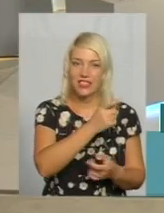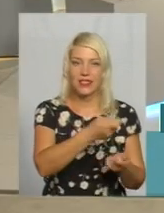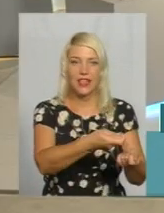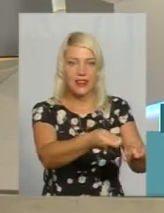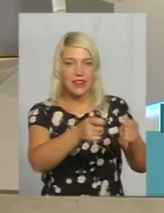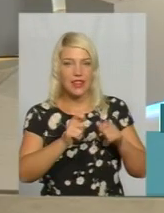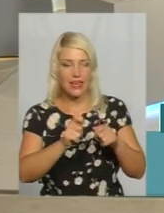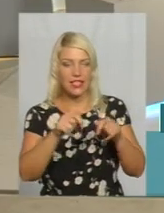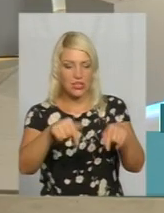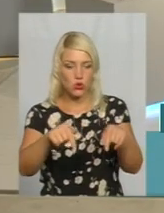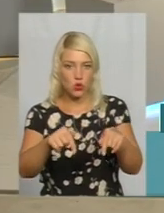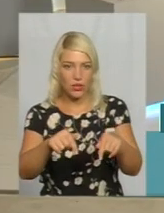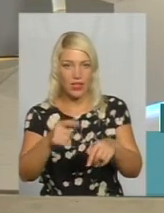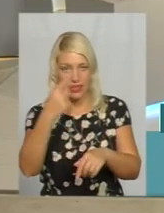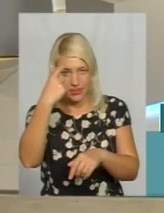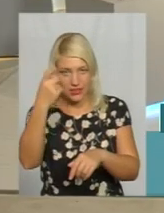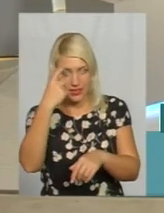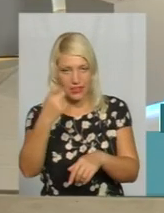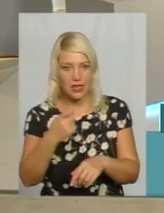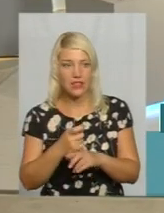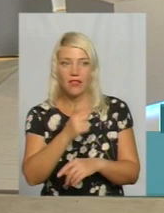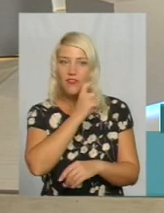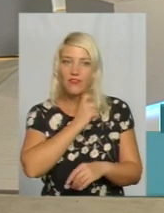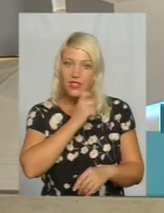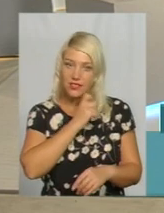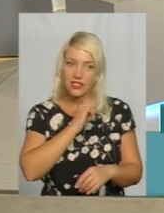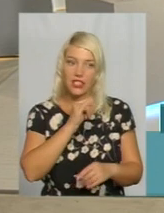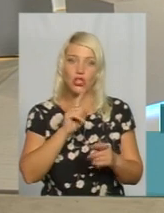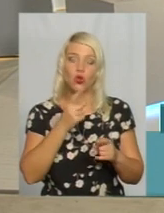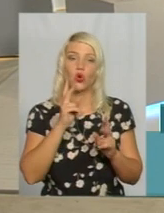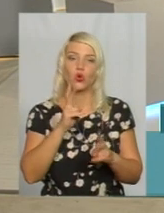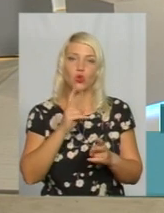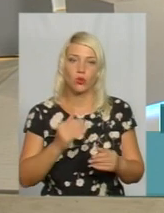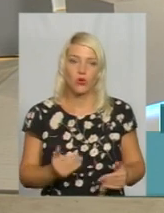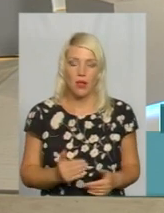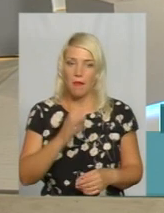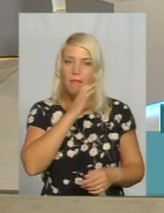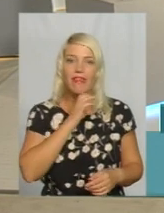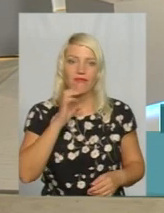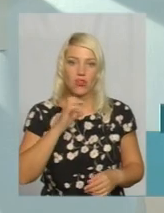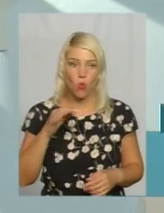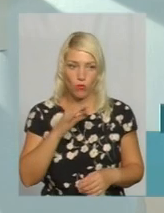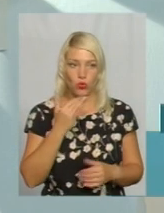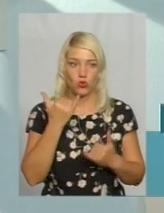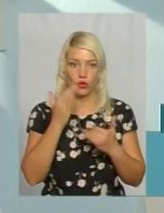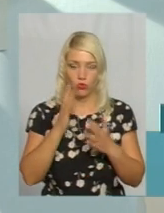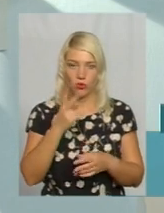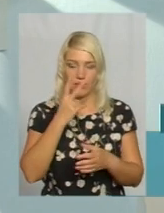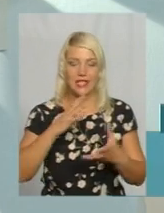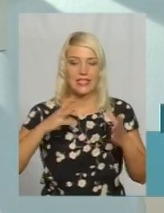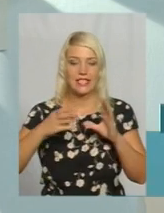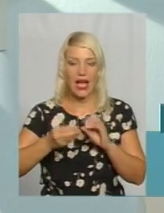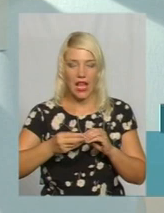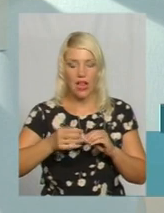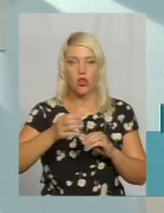регіонального мультиплексу, саме Рівненського. Тому мешканці Півночі області сьогодні будуть дивитися загальнонаціональні канали в